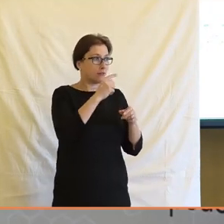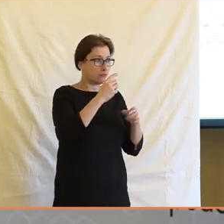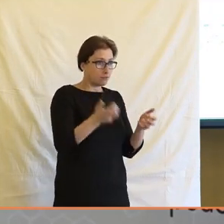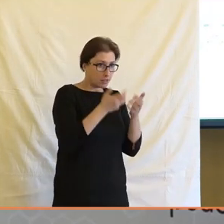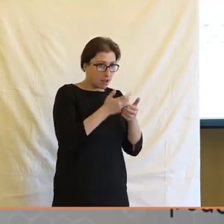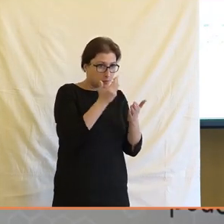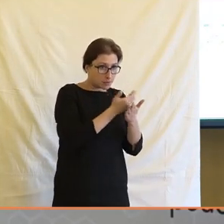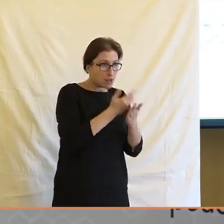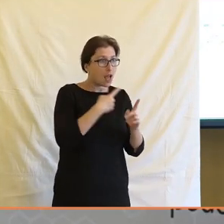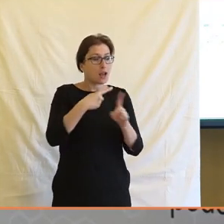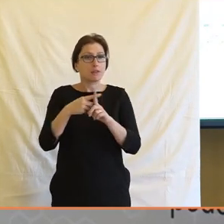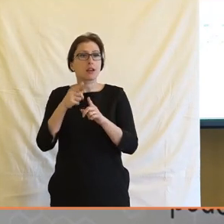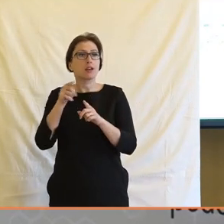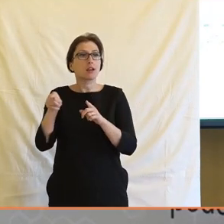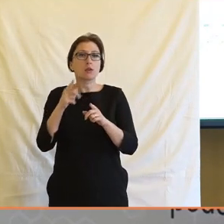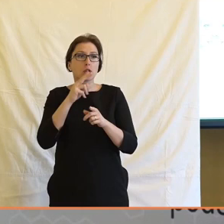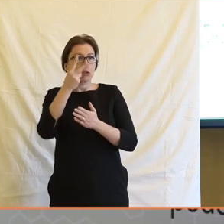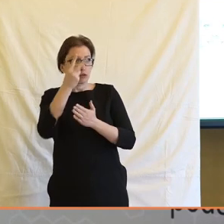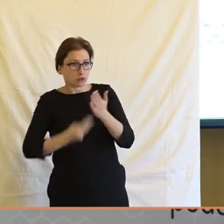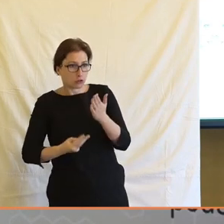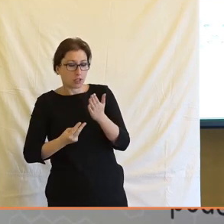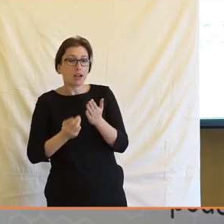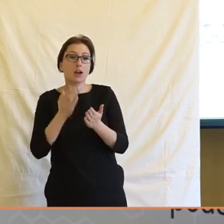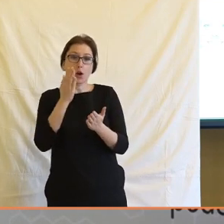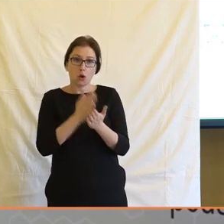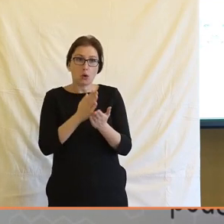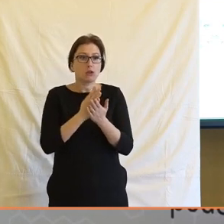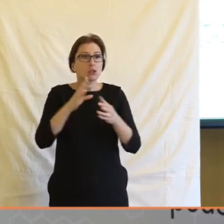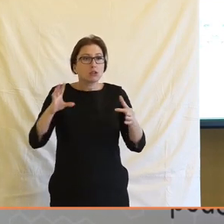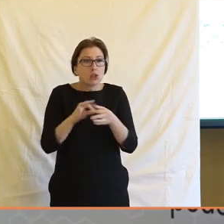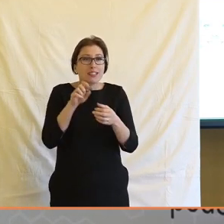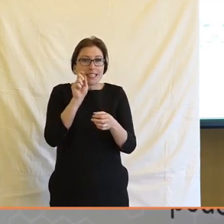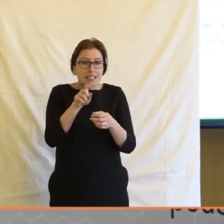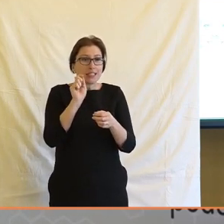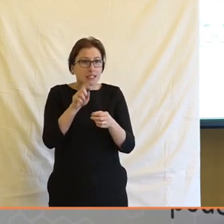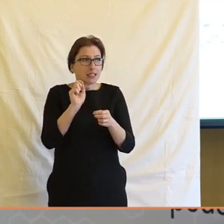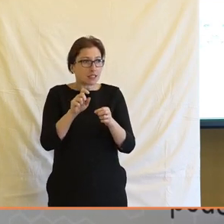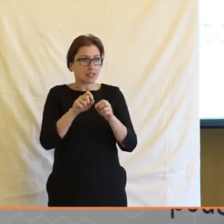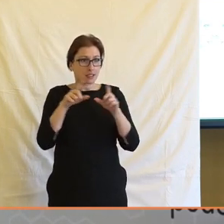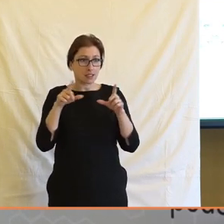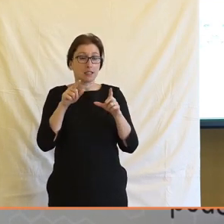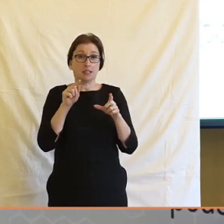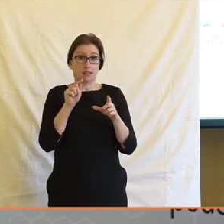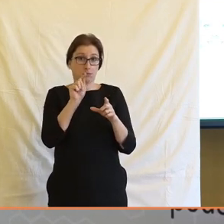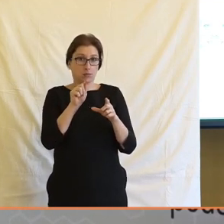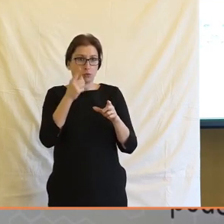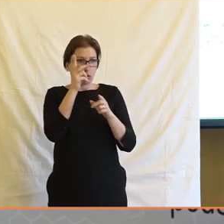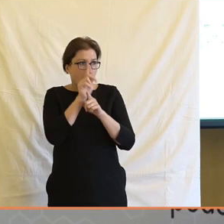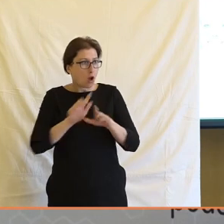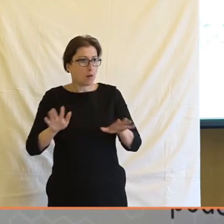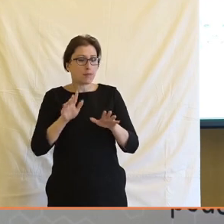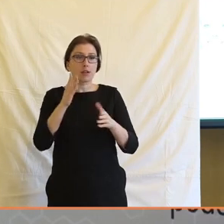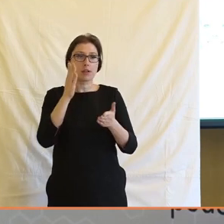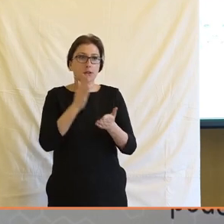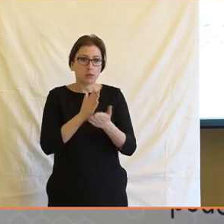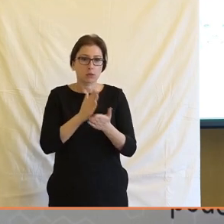budou tvůrci řídit právě tou klikatelností, která často může být mylná, tak se nám stane,